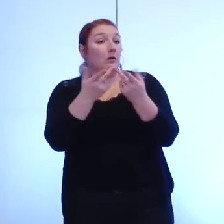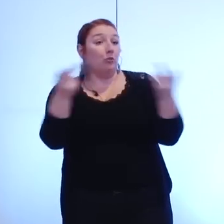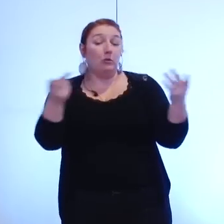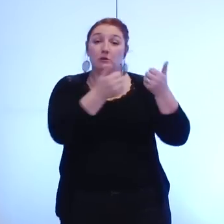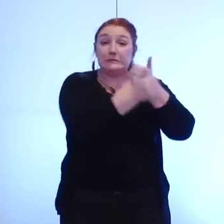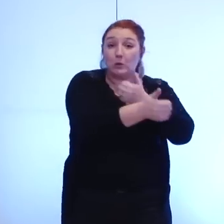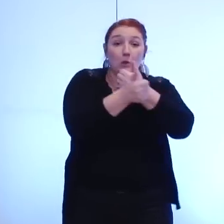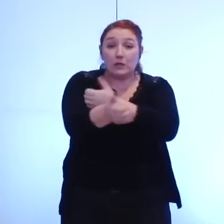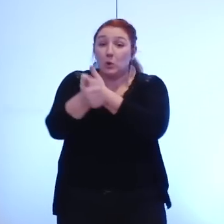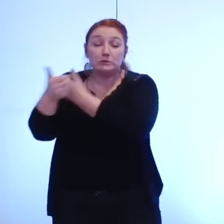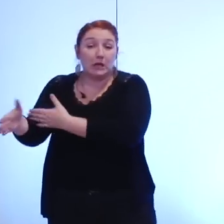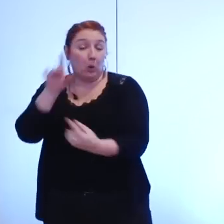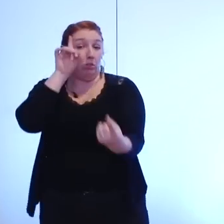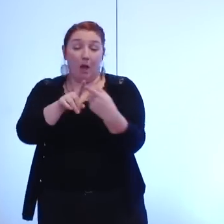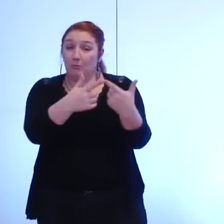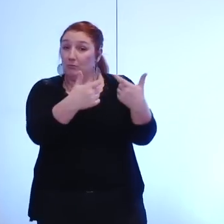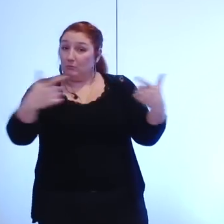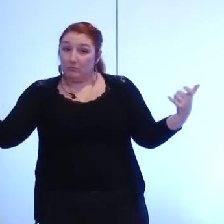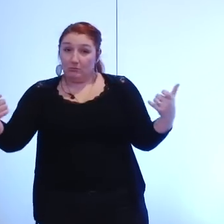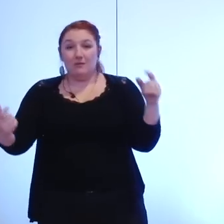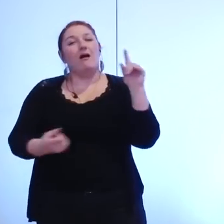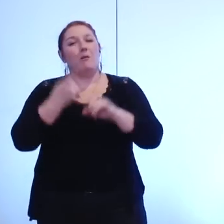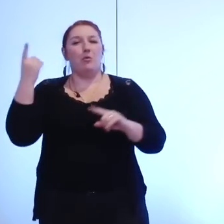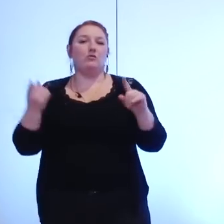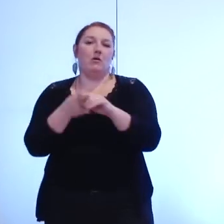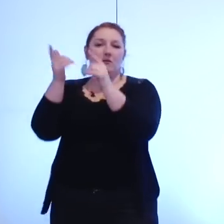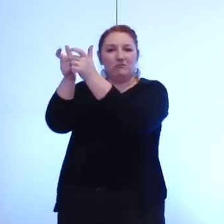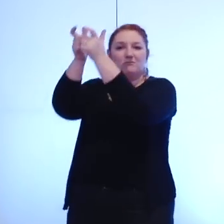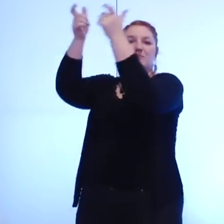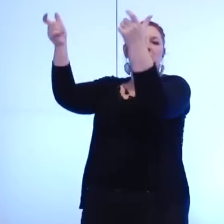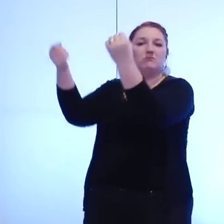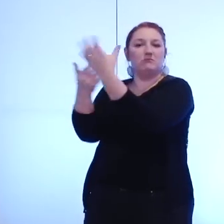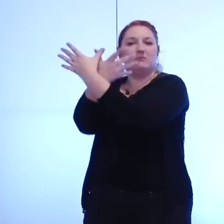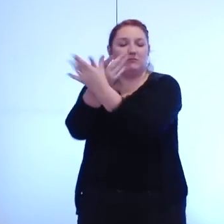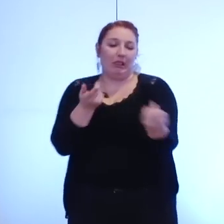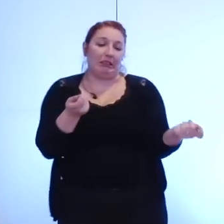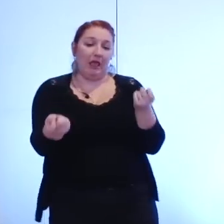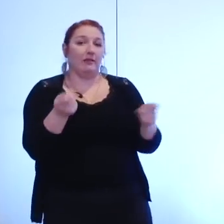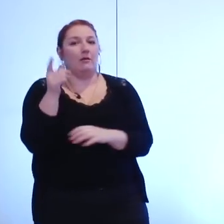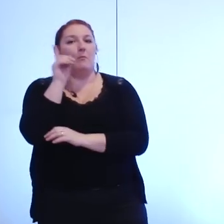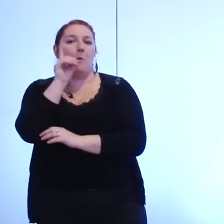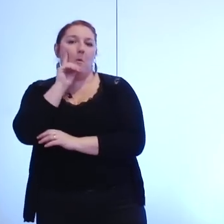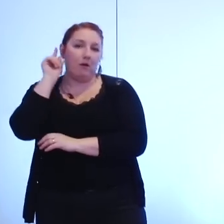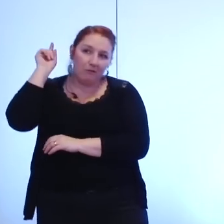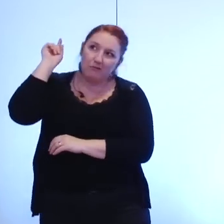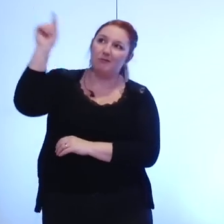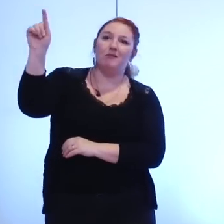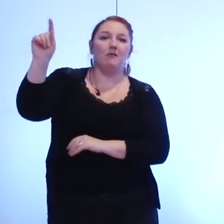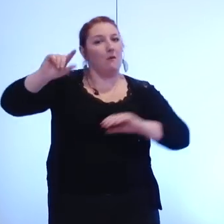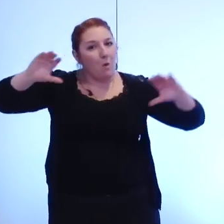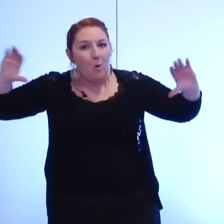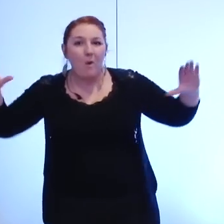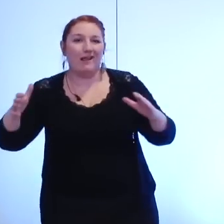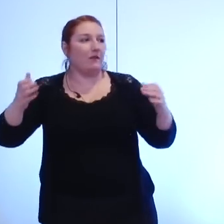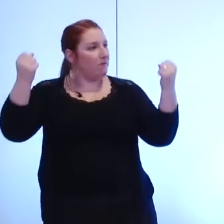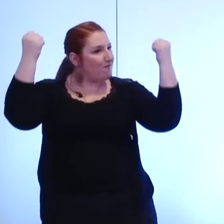aujourd'hui doivent être traités à cette échelle parce que tout simplement c'est à cette échelle là que nous serons collectivement